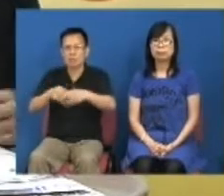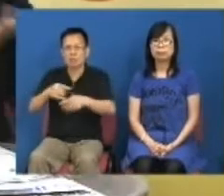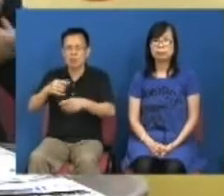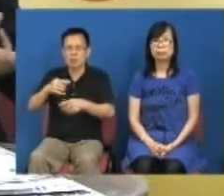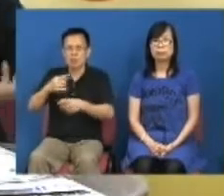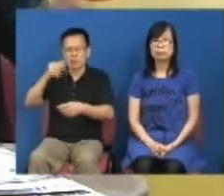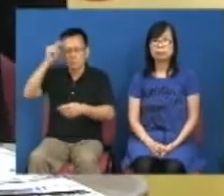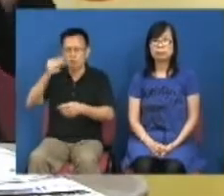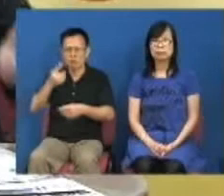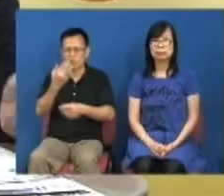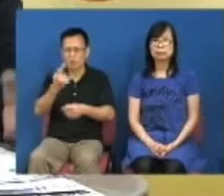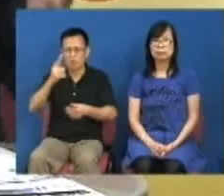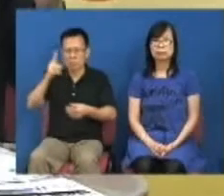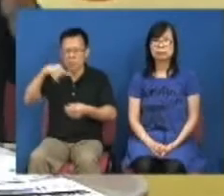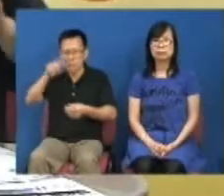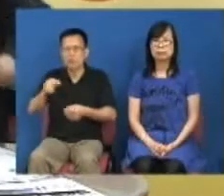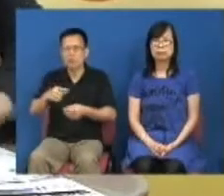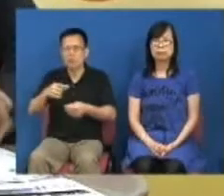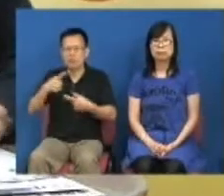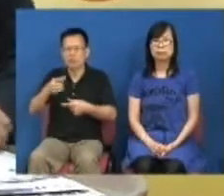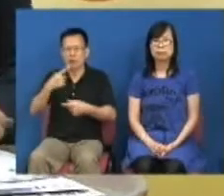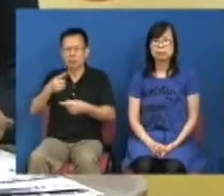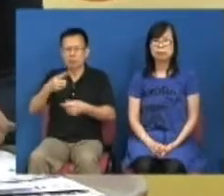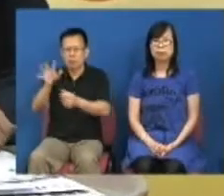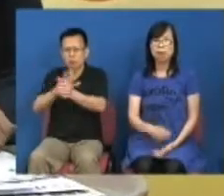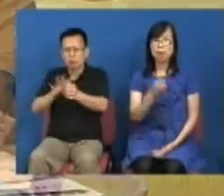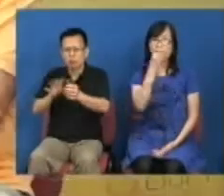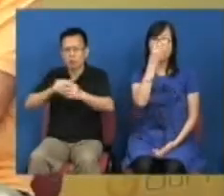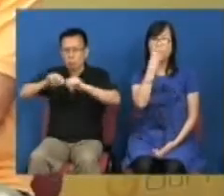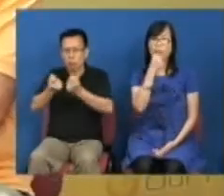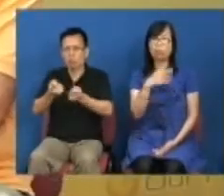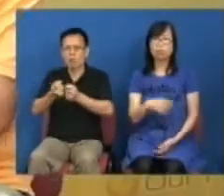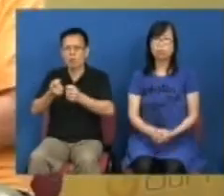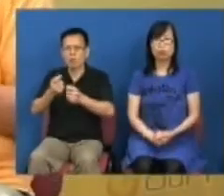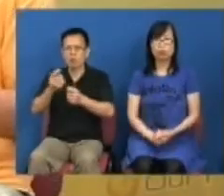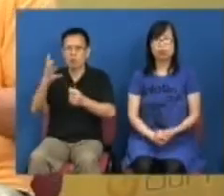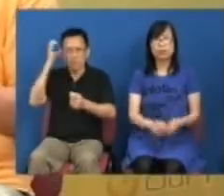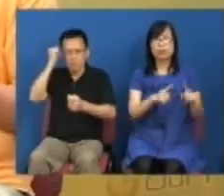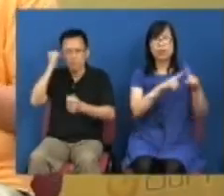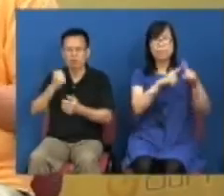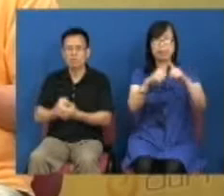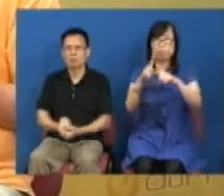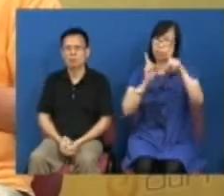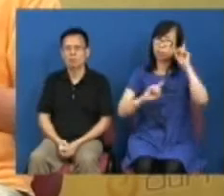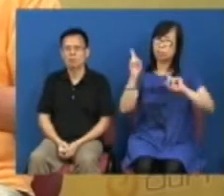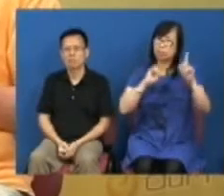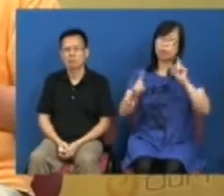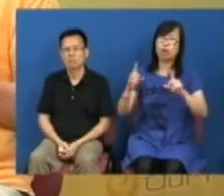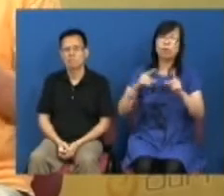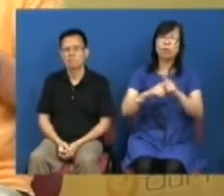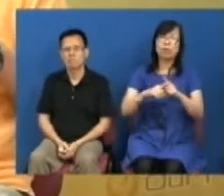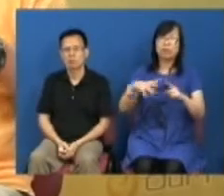那是不是又影响到我们国际大都会的形象香港的核心价值就是民主自由人权法治